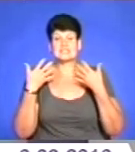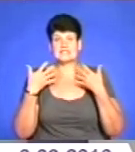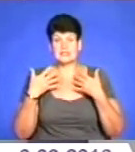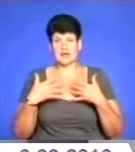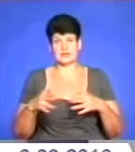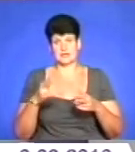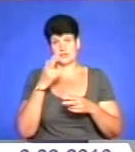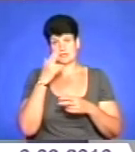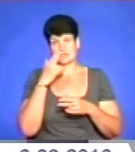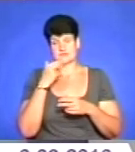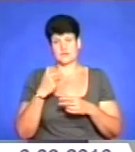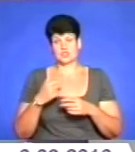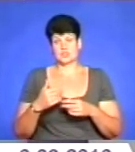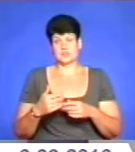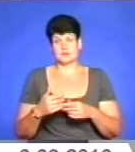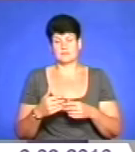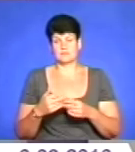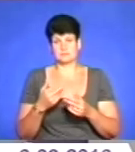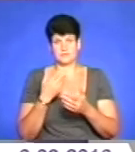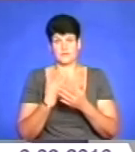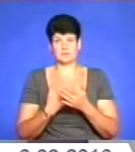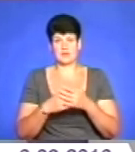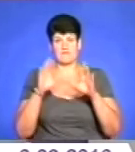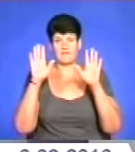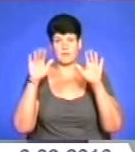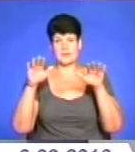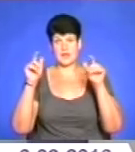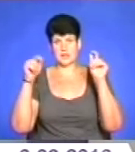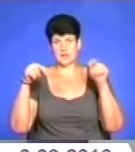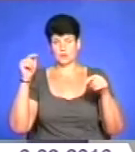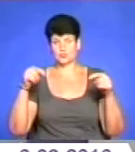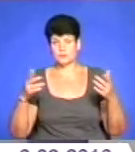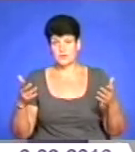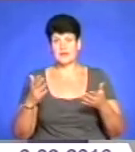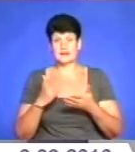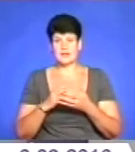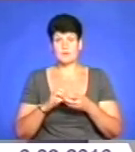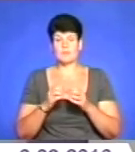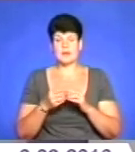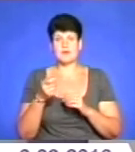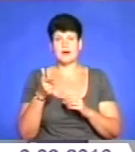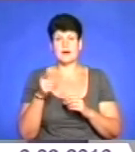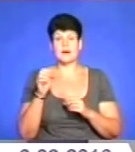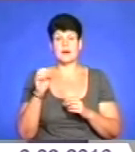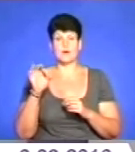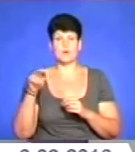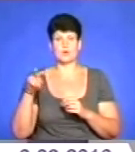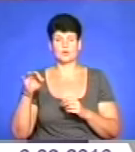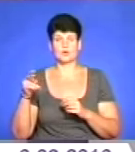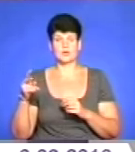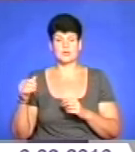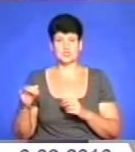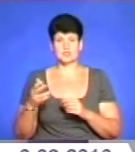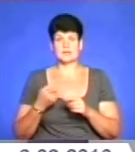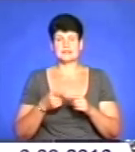своєї міграції і випадання опадів. Є проблема геологічна, в тому числі в Україні, це мінералізація